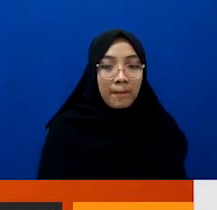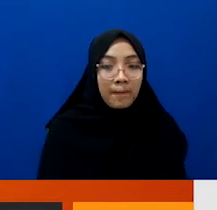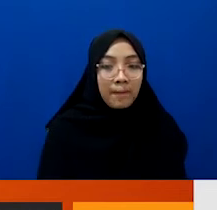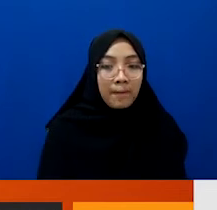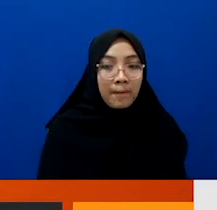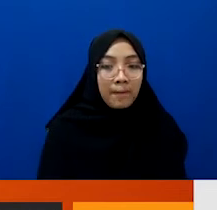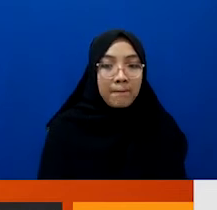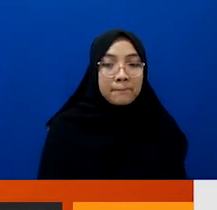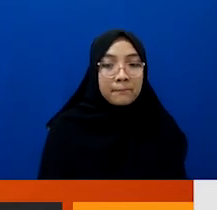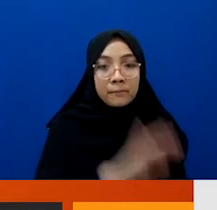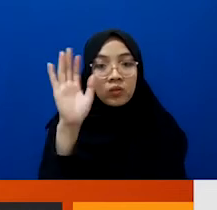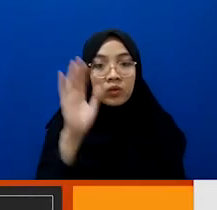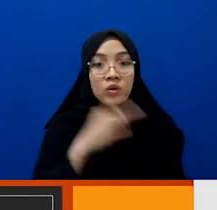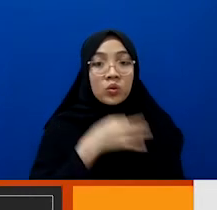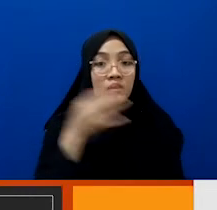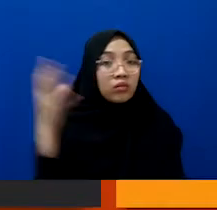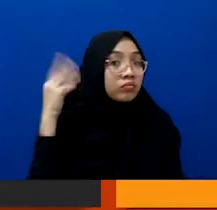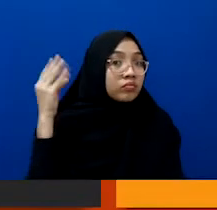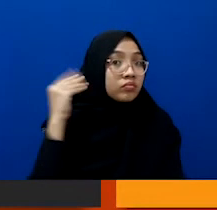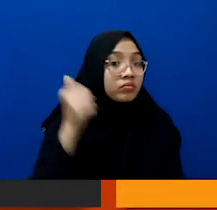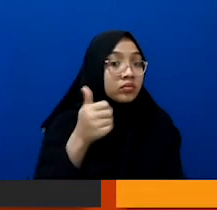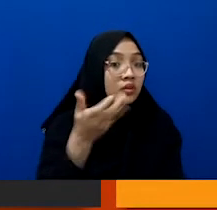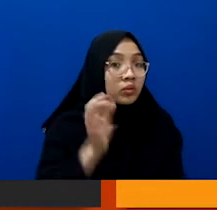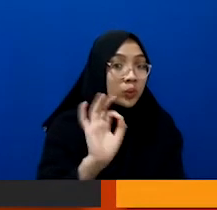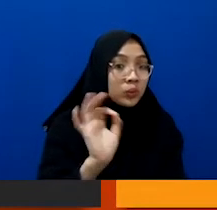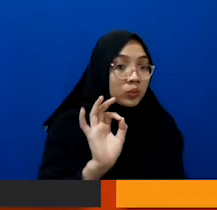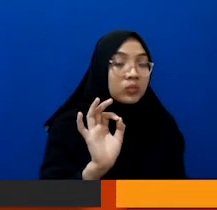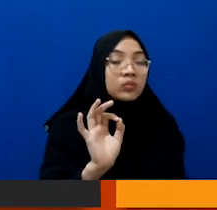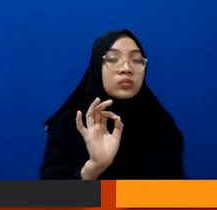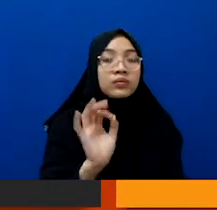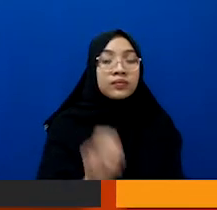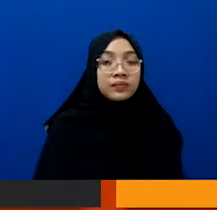Halo, tes. Apakah sudah kedengeran ya teman-teman?